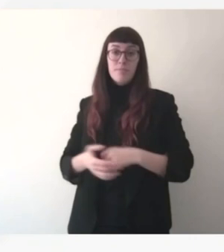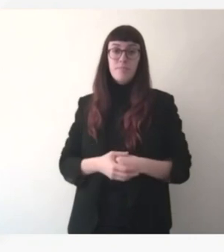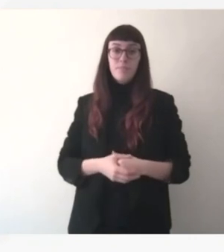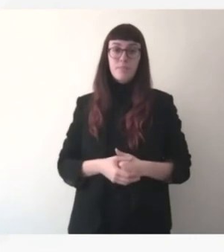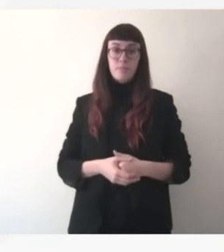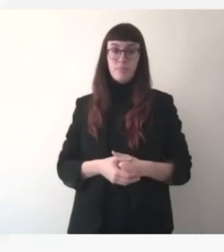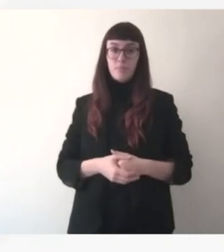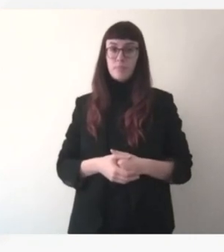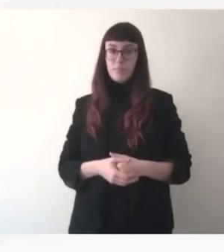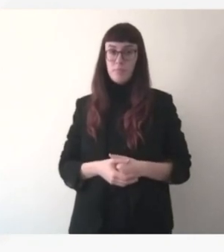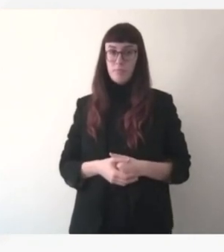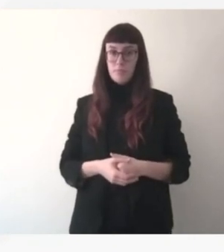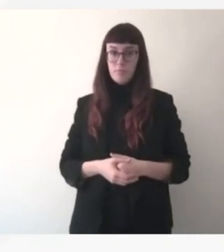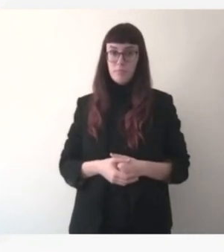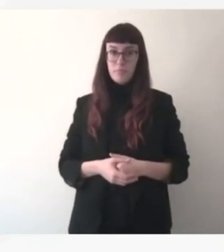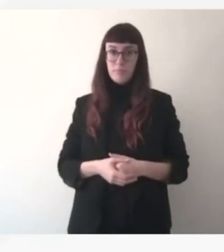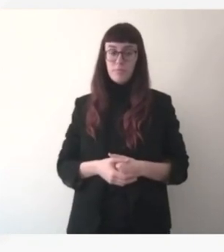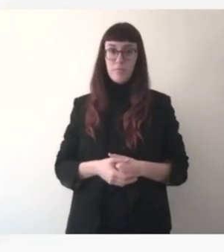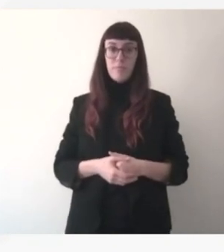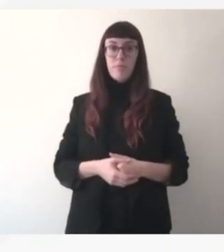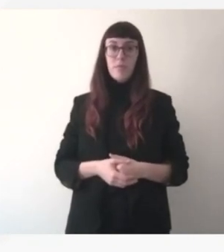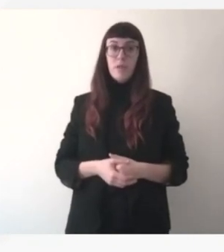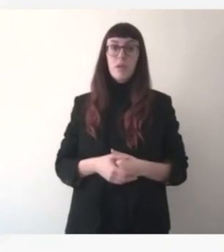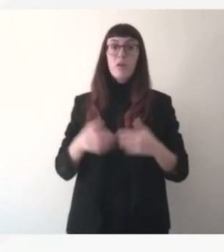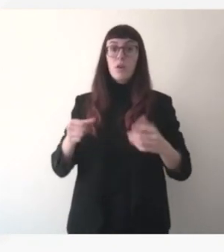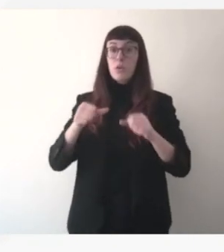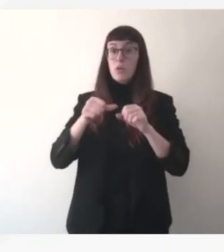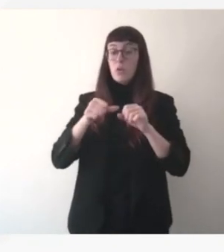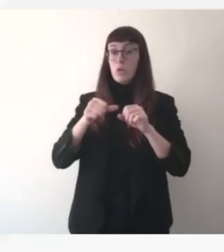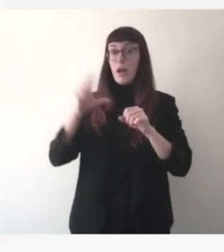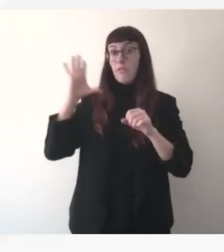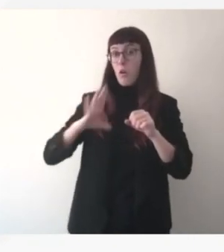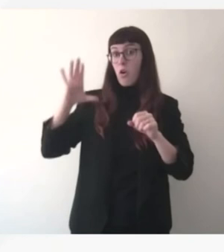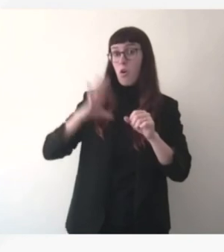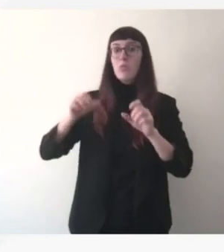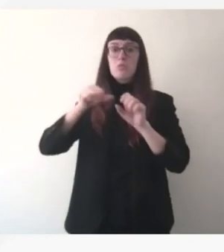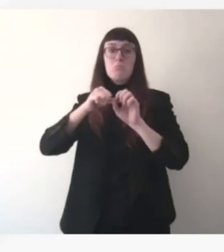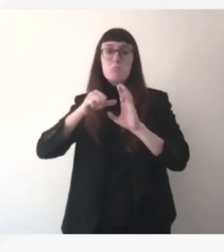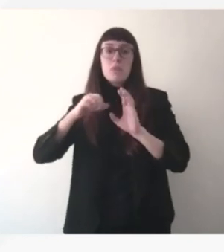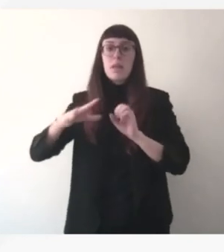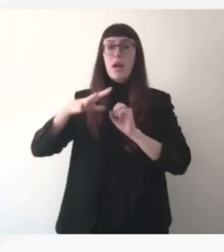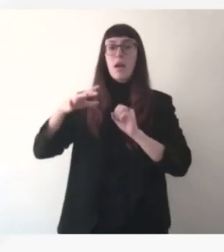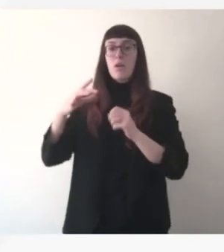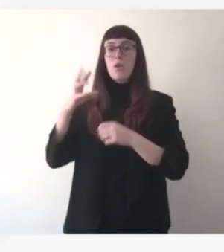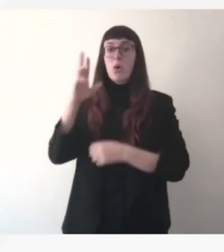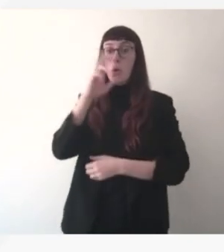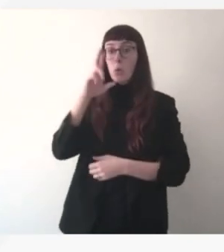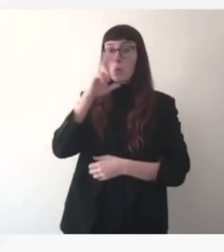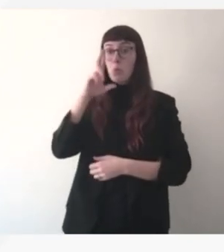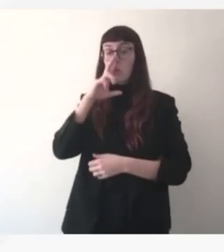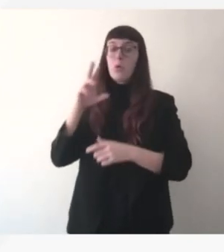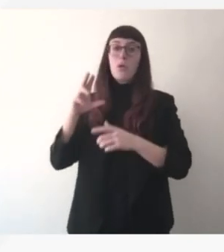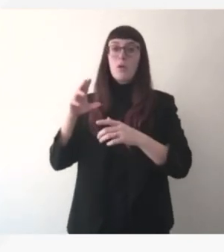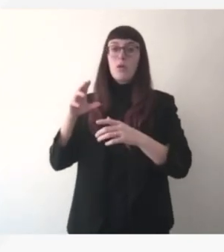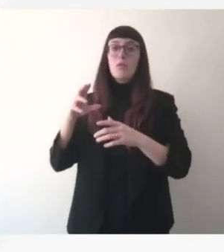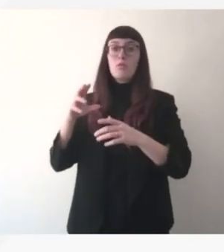russes sur son sur son réseau il a pris la décision de ne pas suivre ses obligations et il a pris également la décision comme un certain nombre